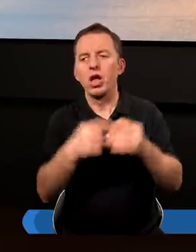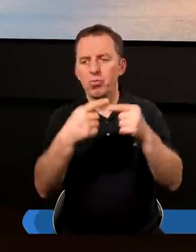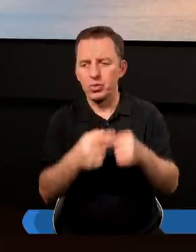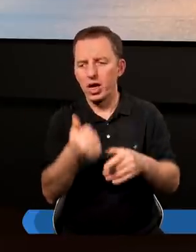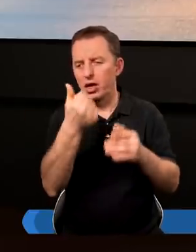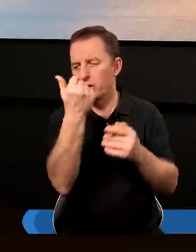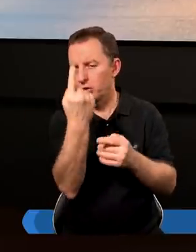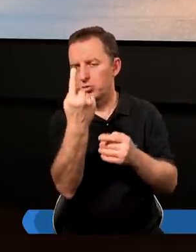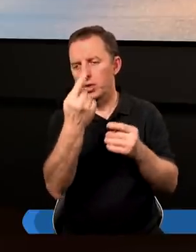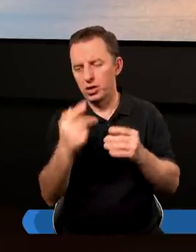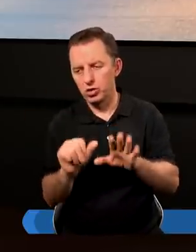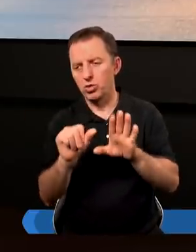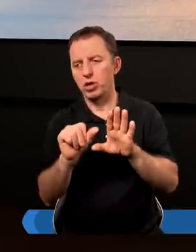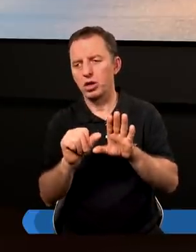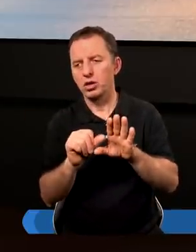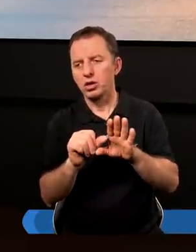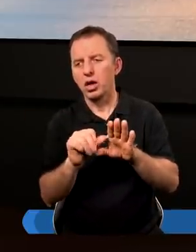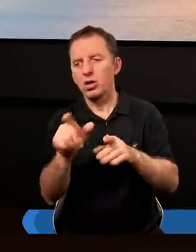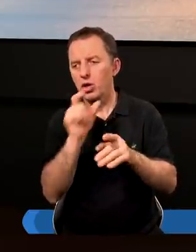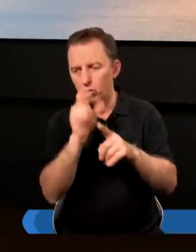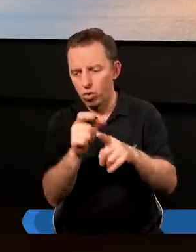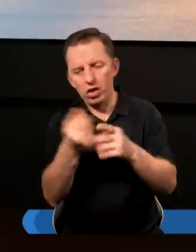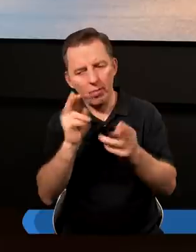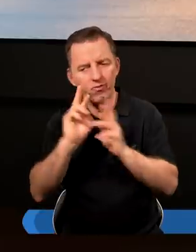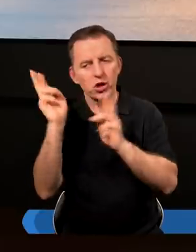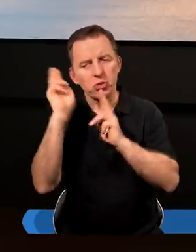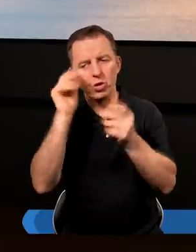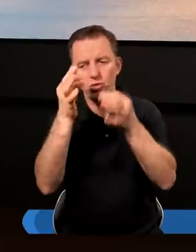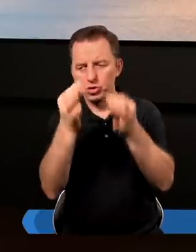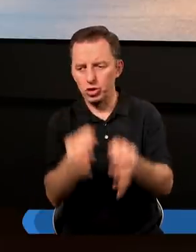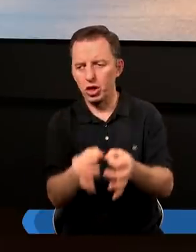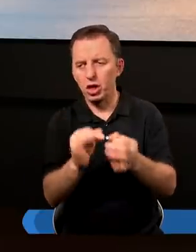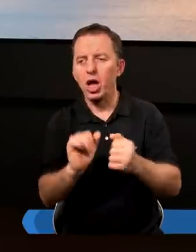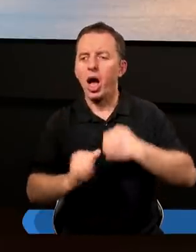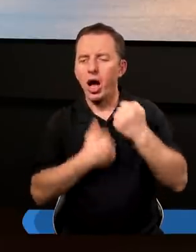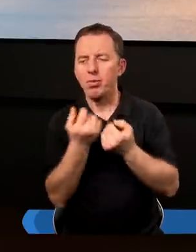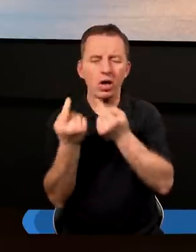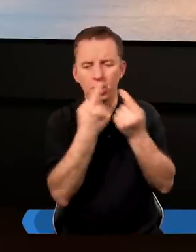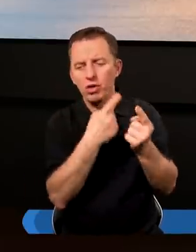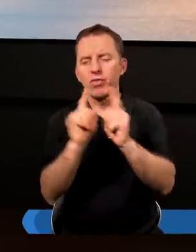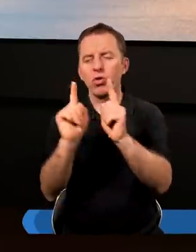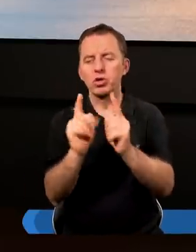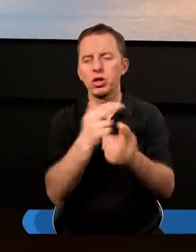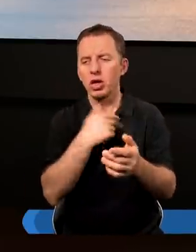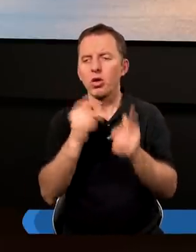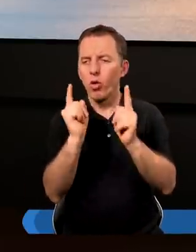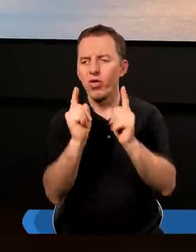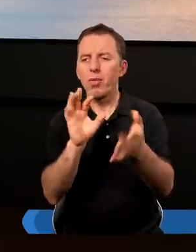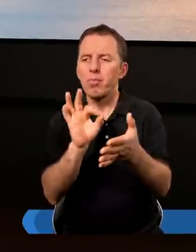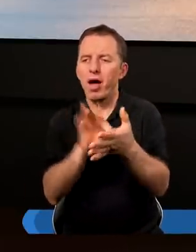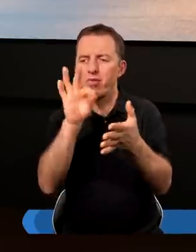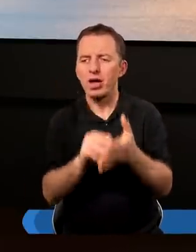pierwsze sześć wersetów. Niech te słowa wybrzmią dzisiaj, aby zwrócić naszą uwagę na